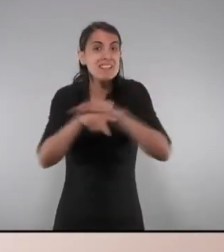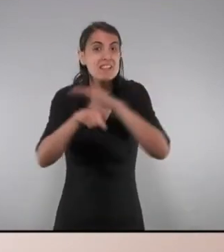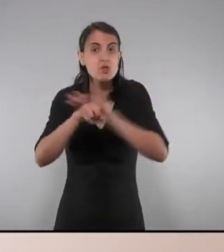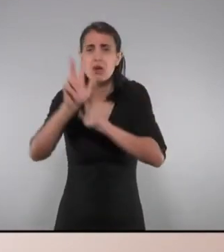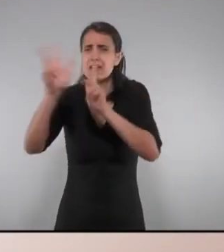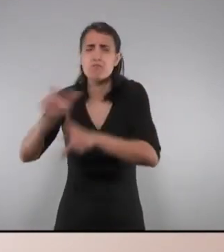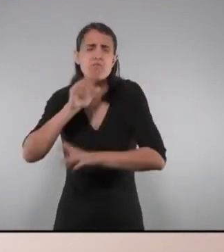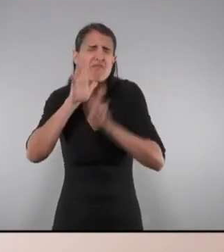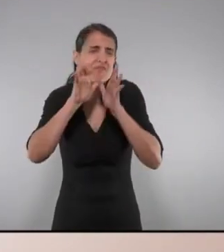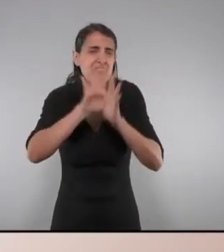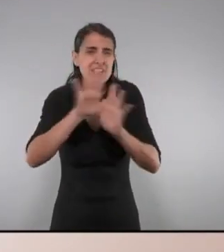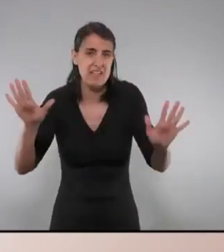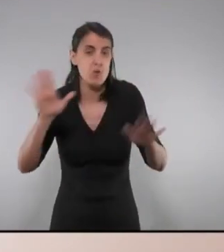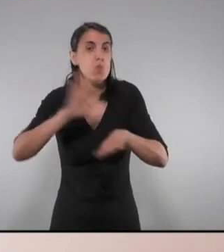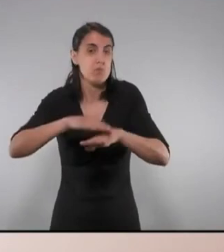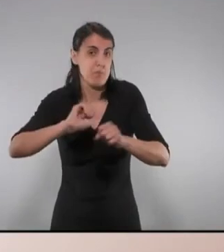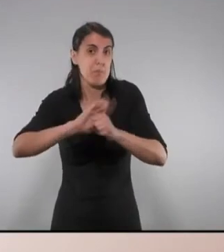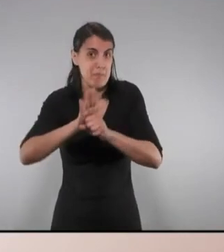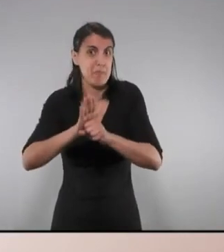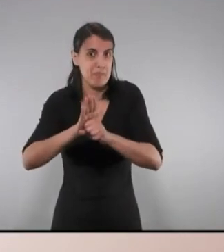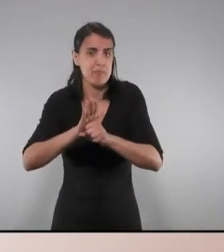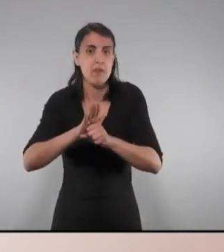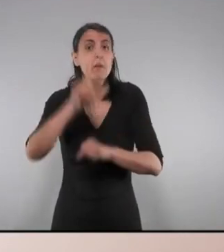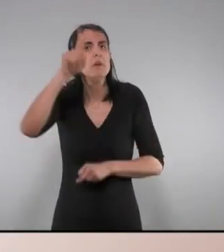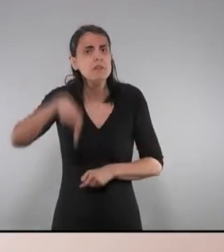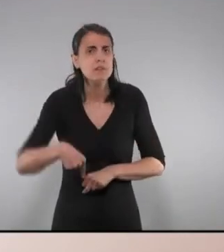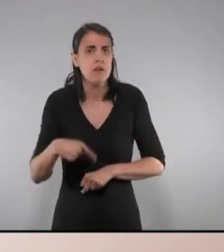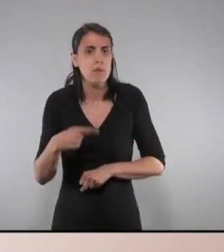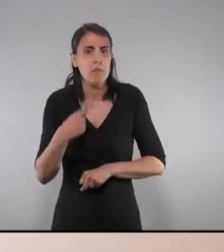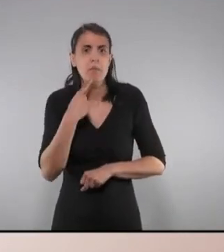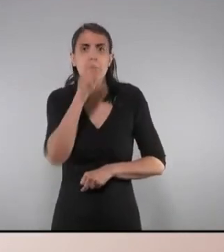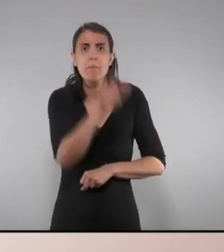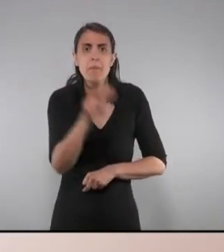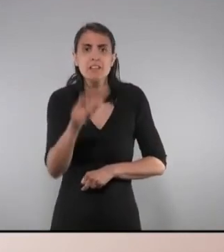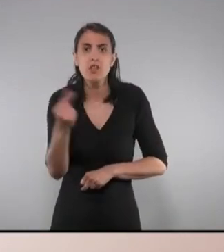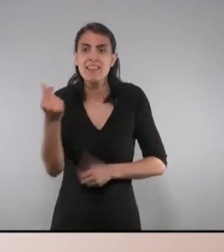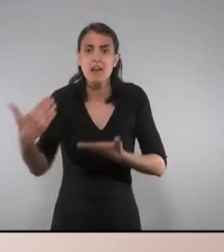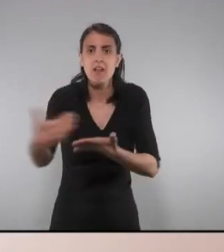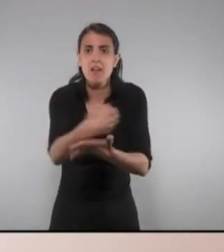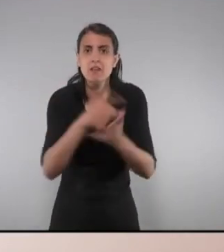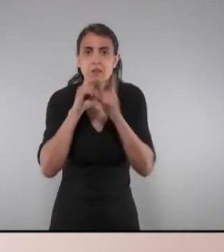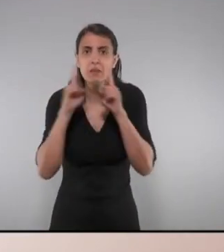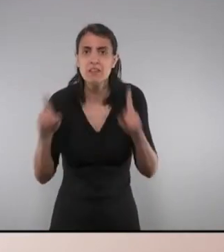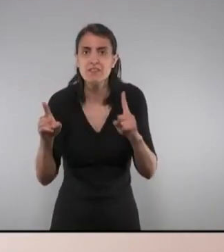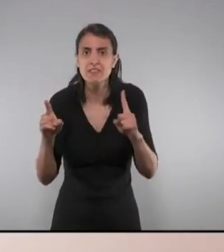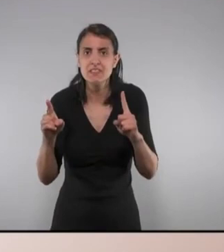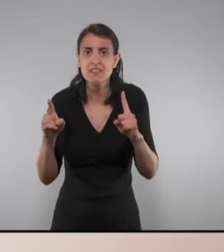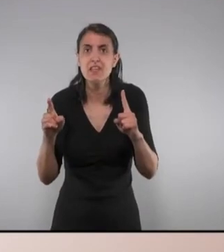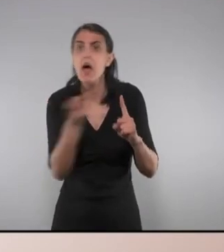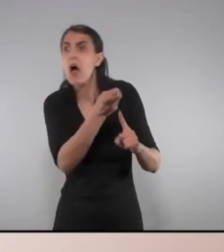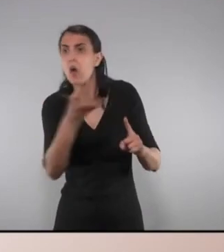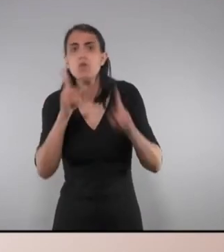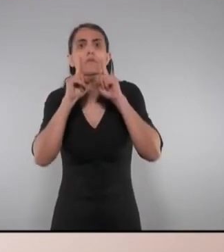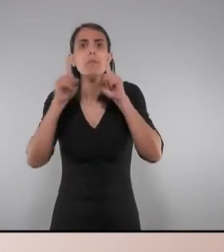de la pandèmia, sinó que, a més a més, han permès que hi hagi qui a sobre se n'ha beneficiat. han permès que a sobre hi hagi hagut qui hagi tret